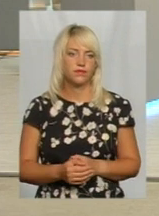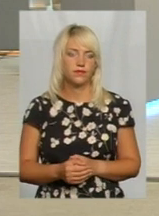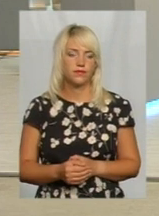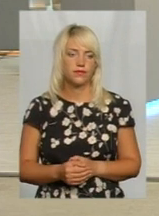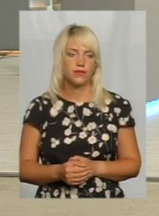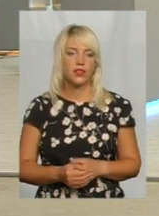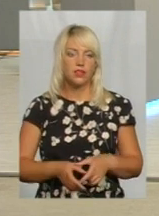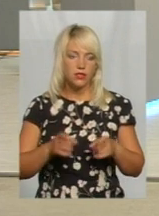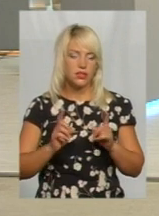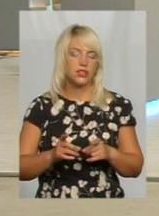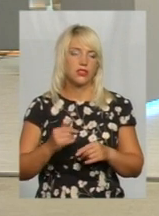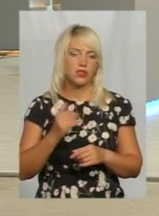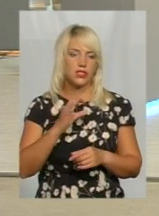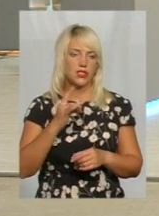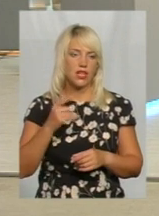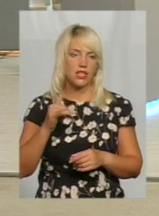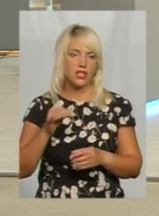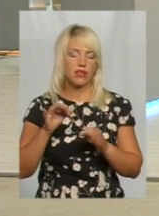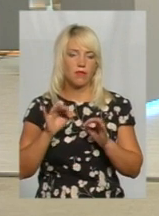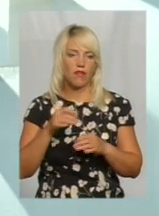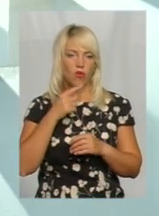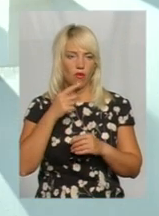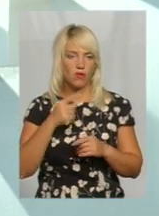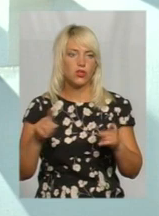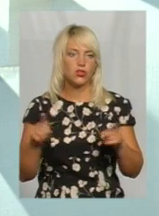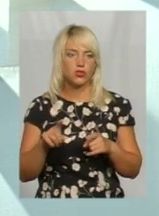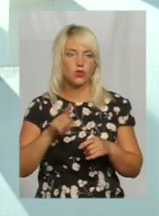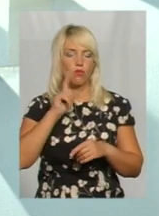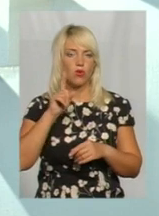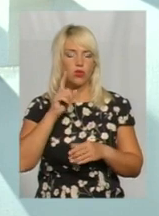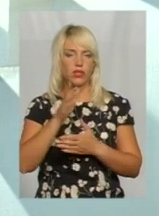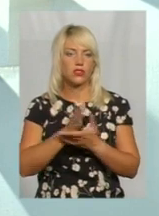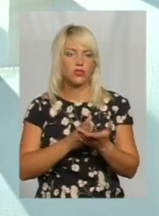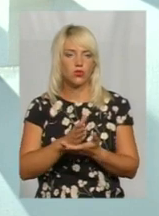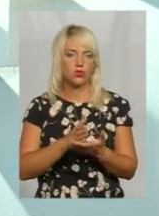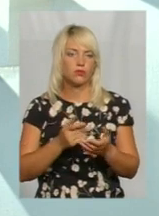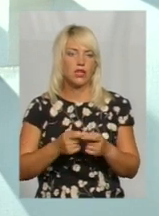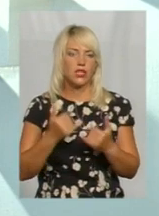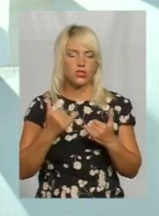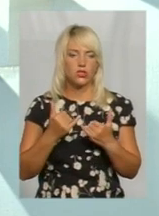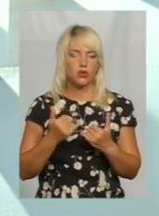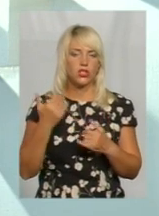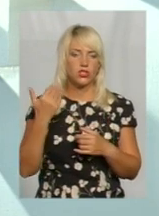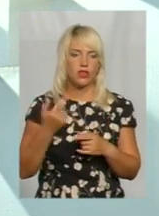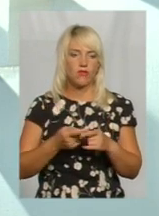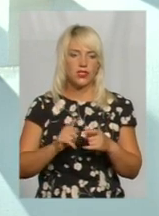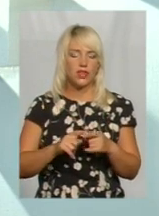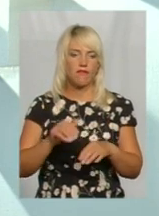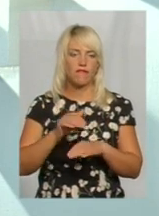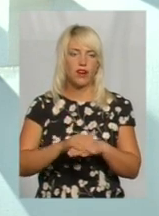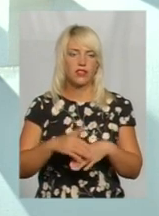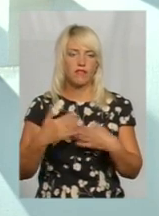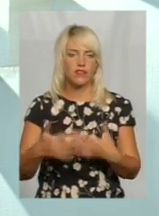Кожен. Дійсно, сьогодні пан Сергій наголошує, що молода служба, я так думаю, що сьогоднішній оцей факт вже